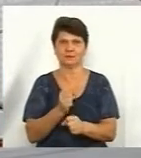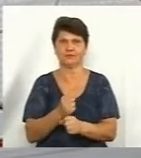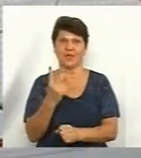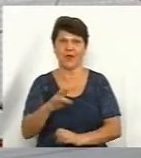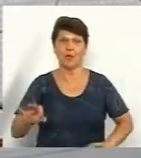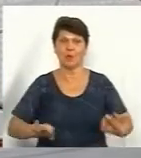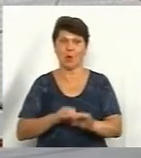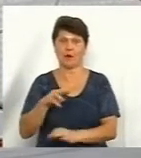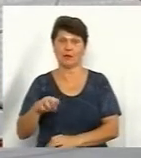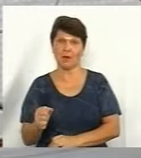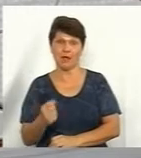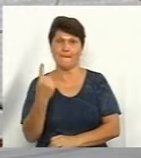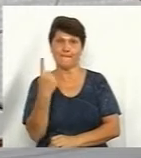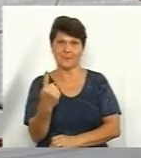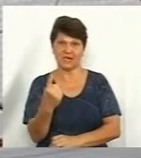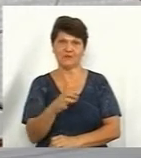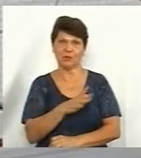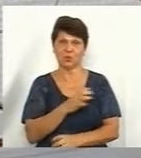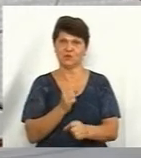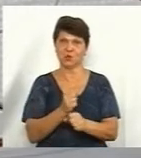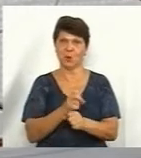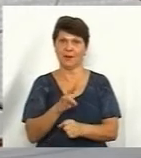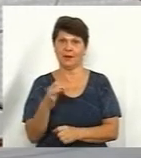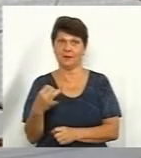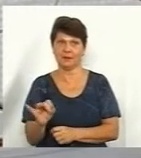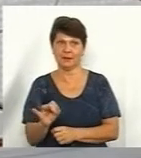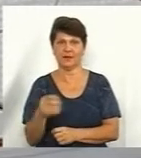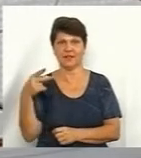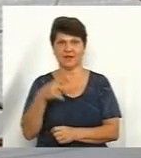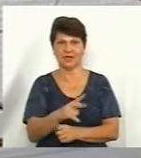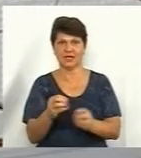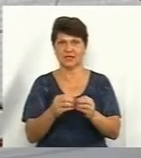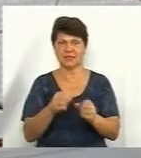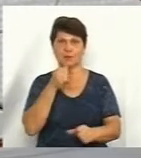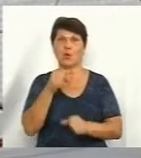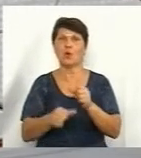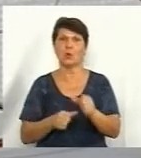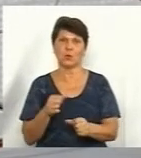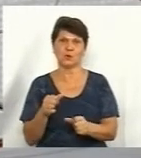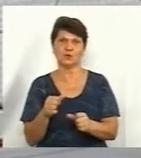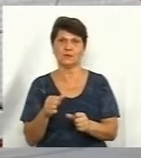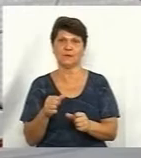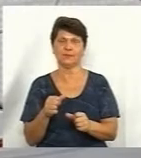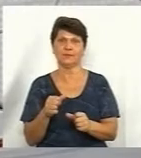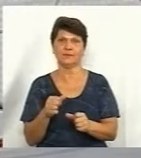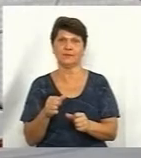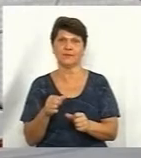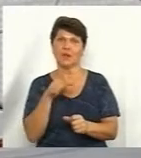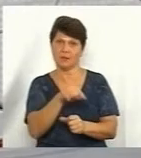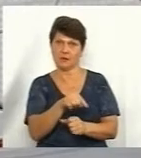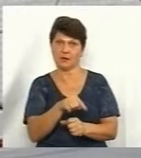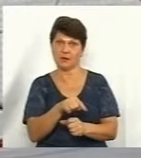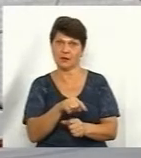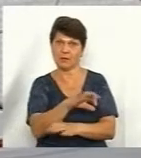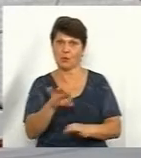проєкта, перший проєкт був виготовлений в 2010 році, його заблокували